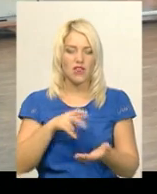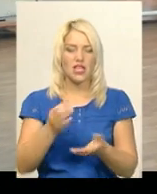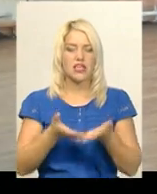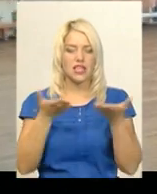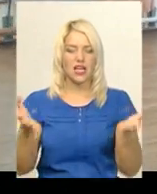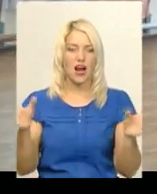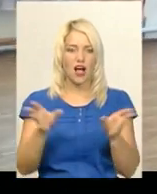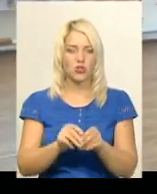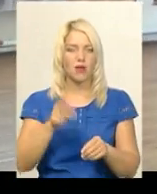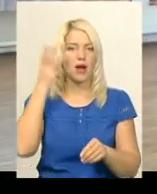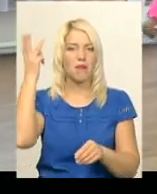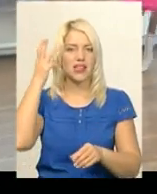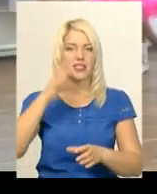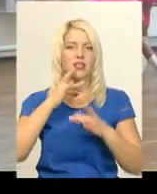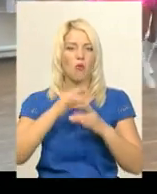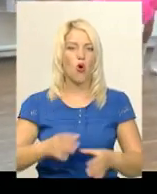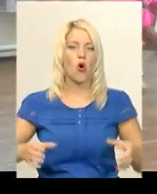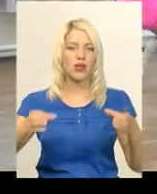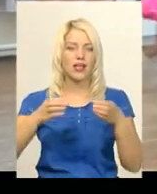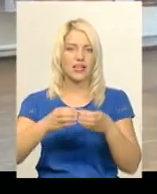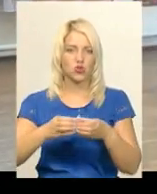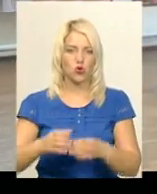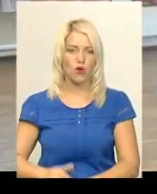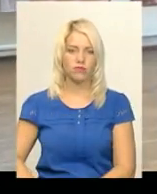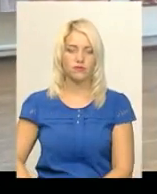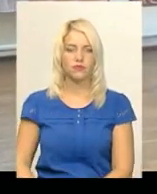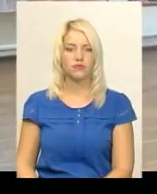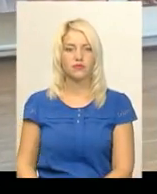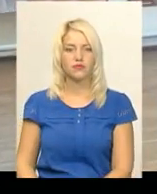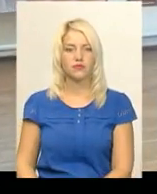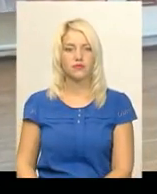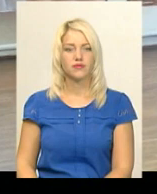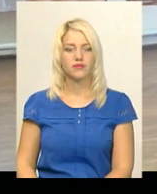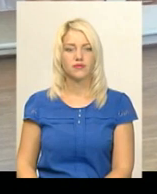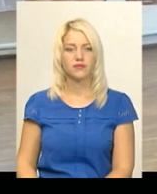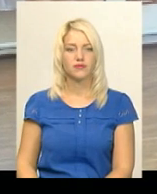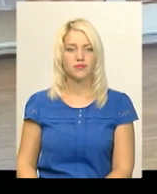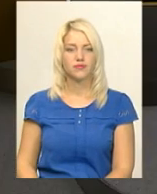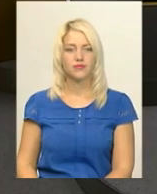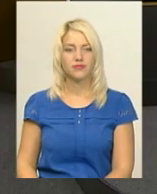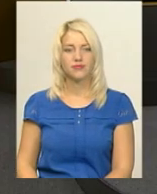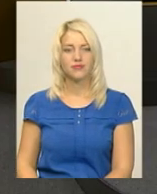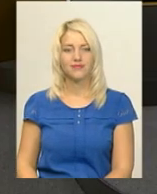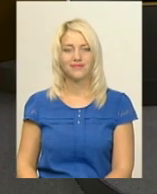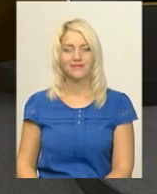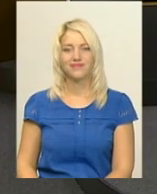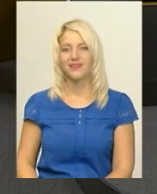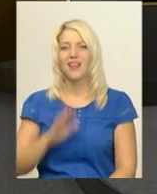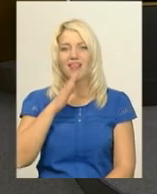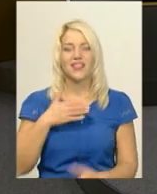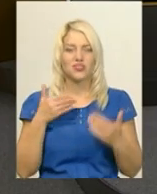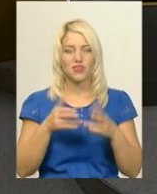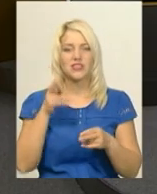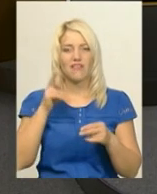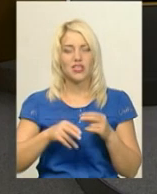муніципальним естрадно-духовим оркестром. Ярослава Антошевська, Юрій Чорний, новини Поділя Центр. Наш випуск